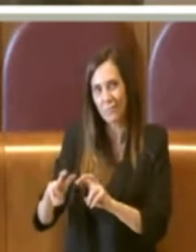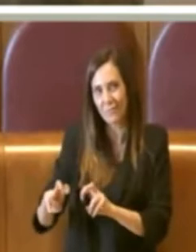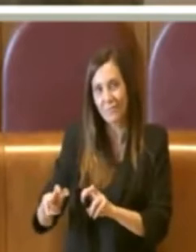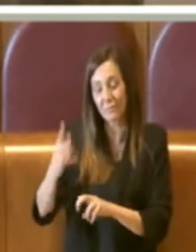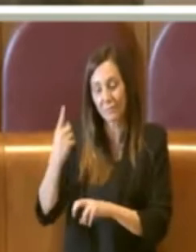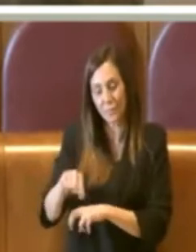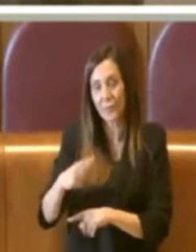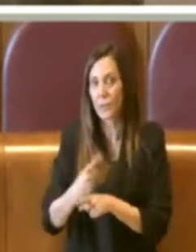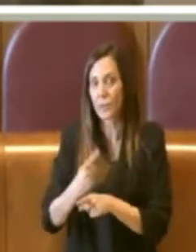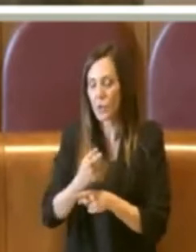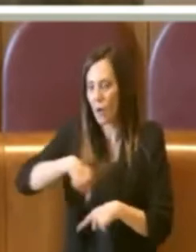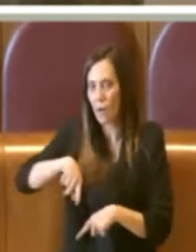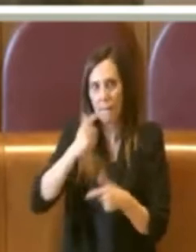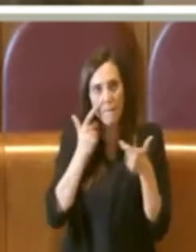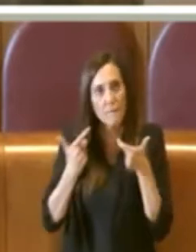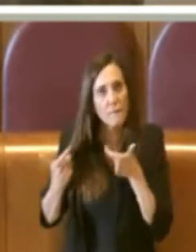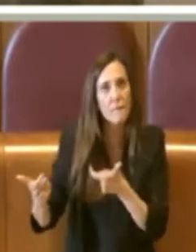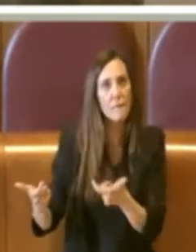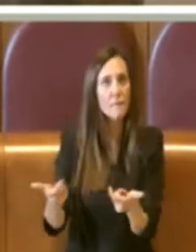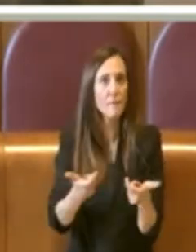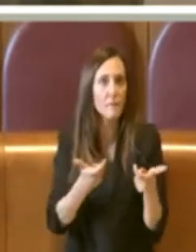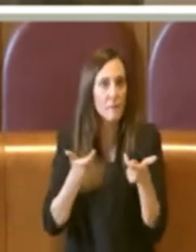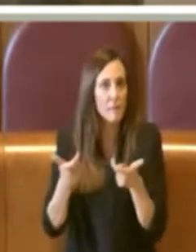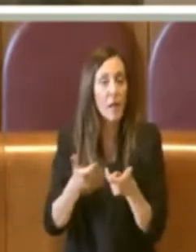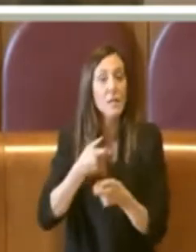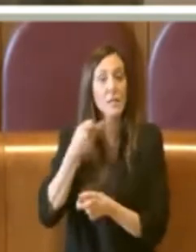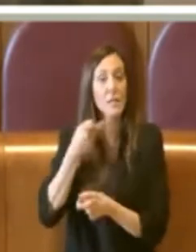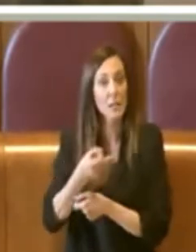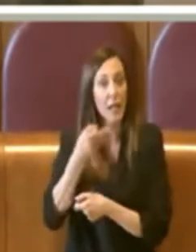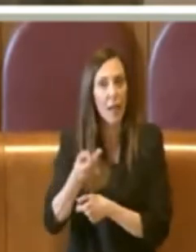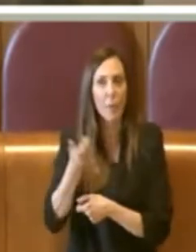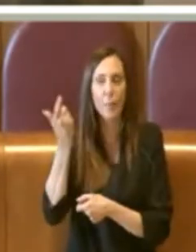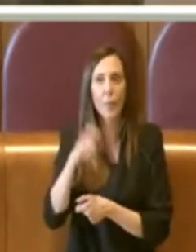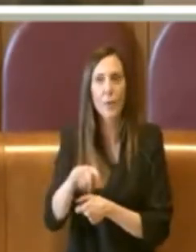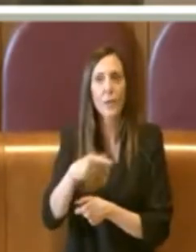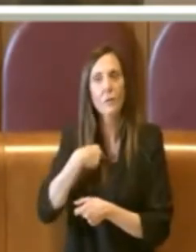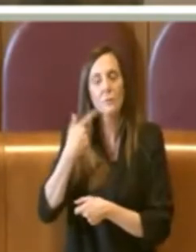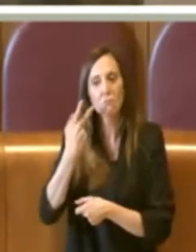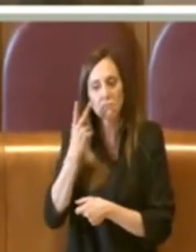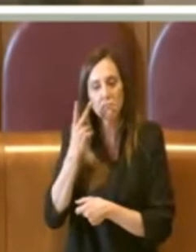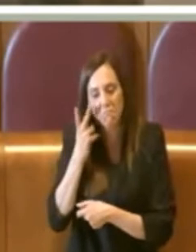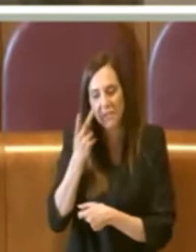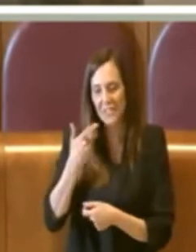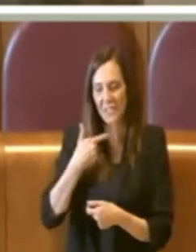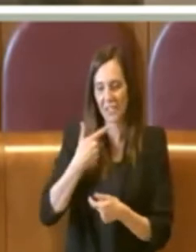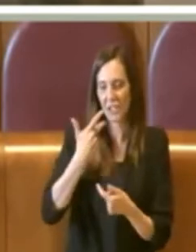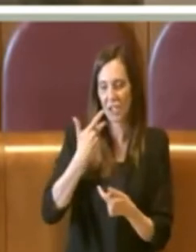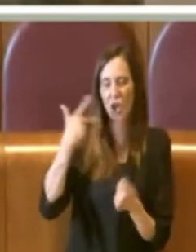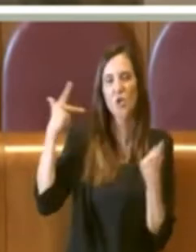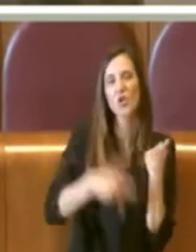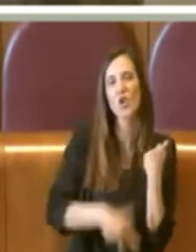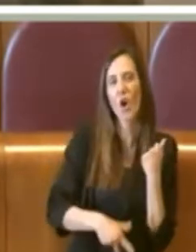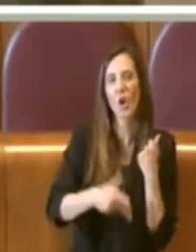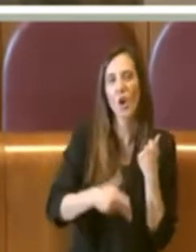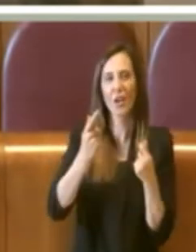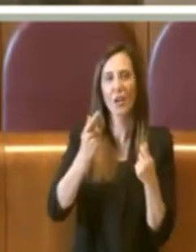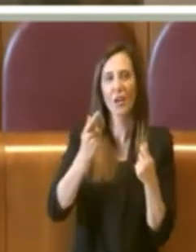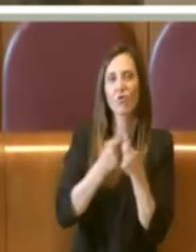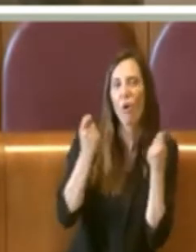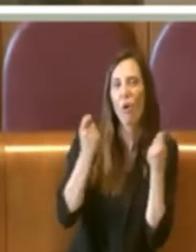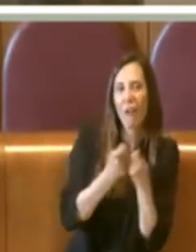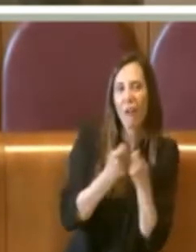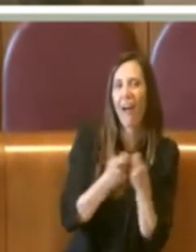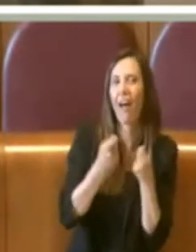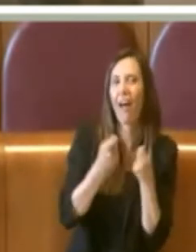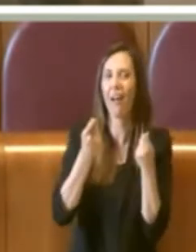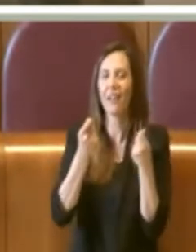su questo argomento, perché talvolta mi sembra di scorgere sui media, tra i social, una sorta di,